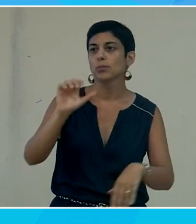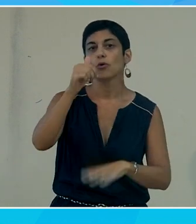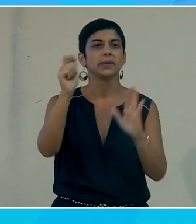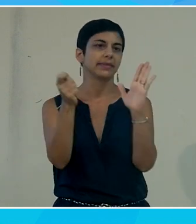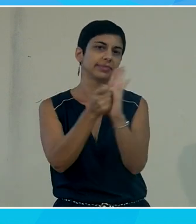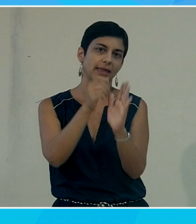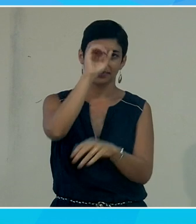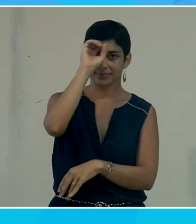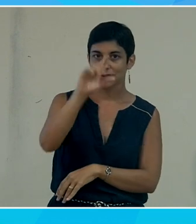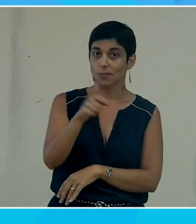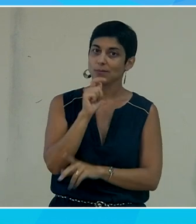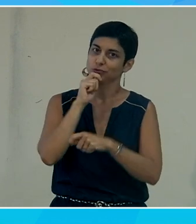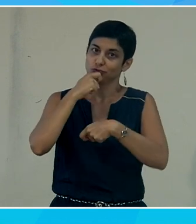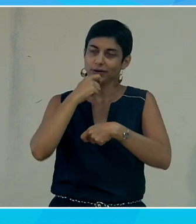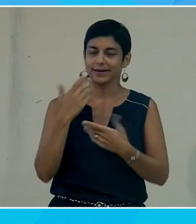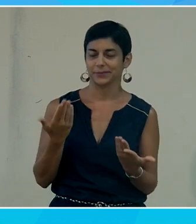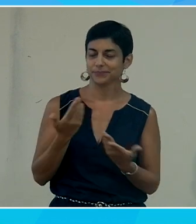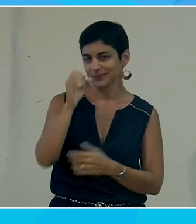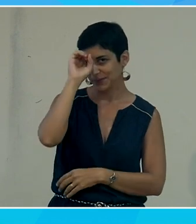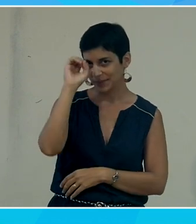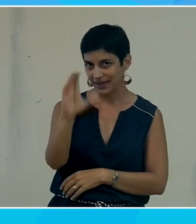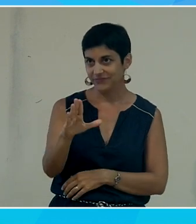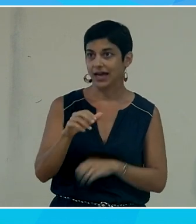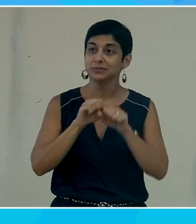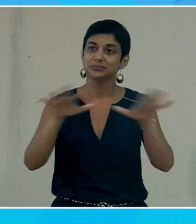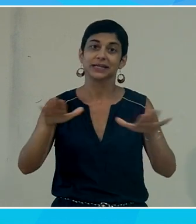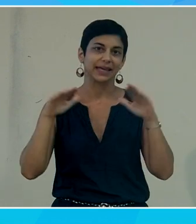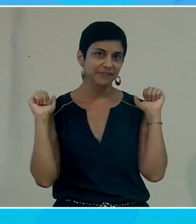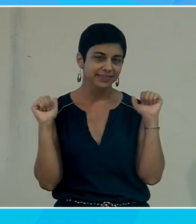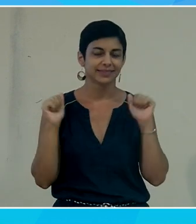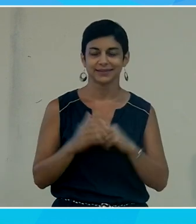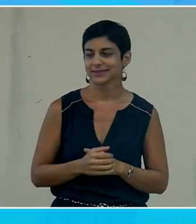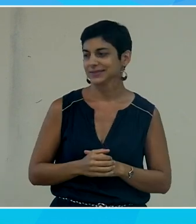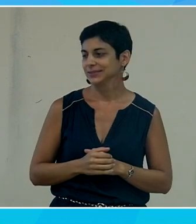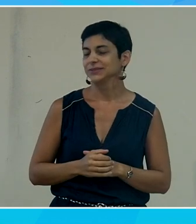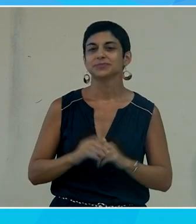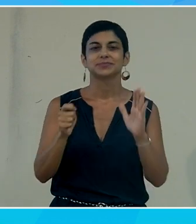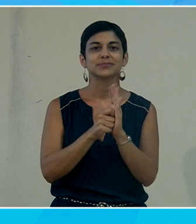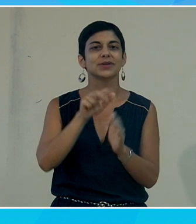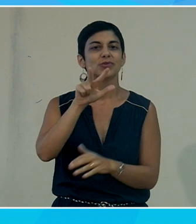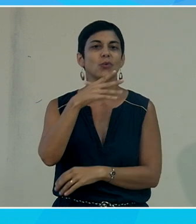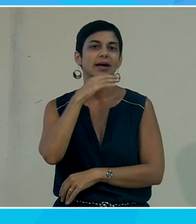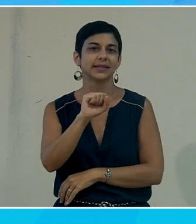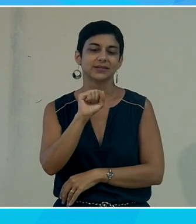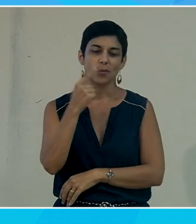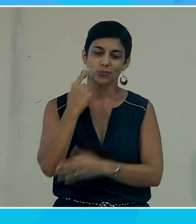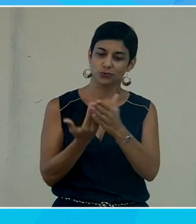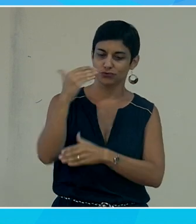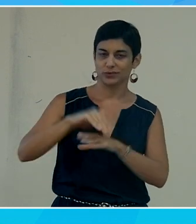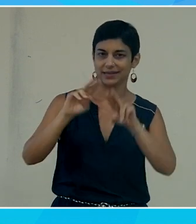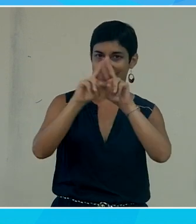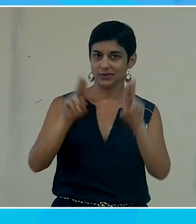date mais normalement c'est secret donc le diffuser sur les réseaux sociaux c'est le 3 décembre la journée internationale du handicap